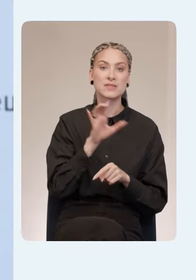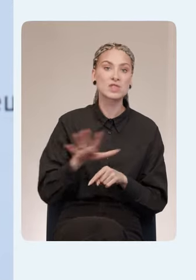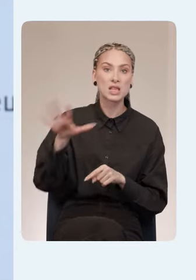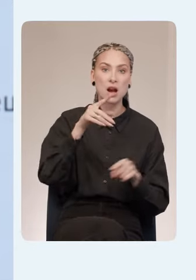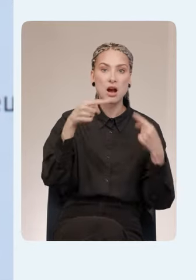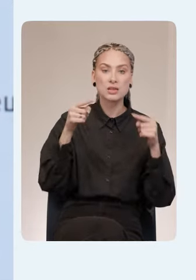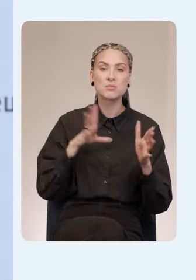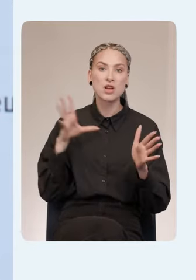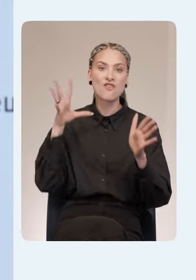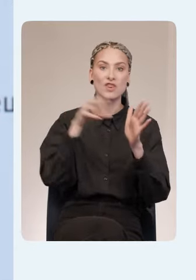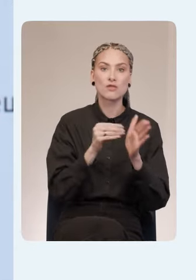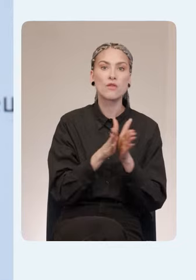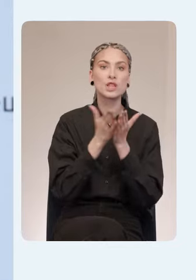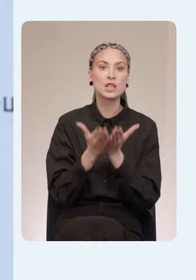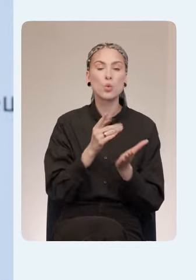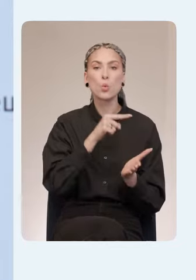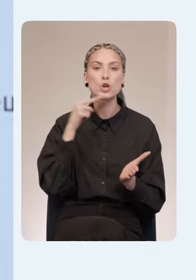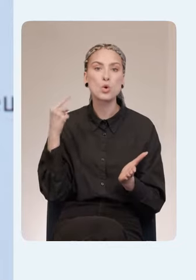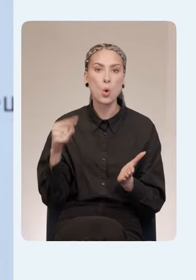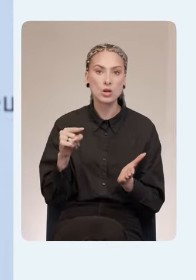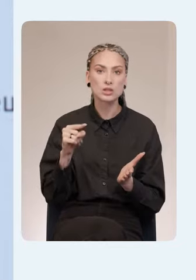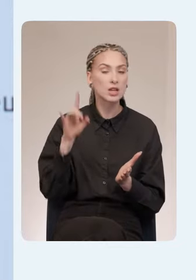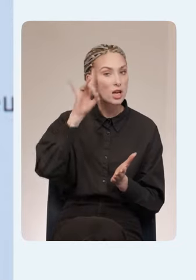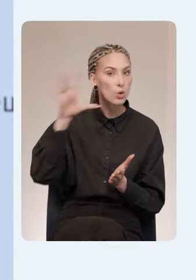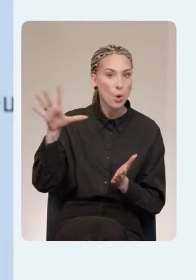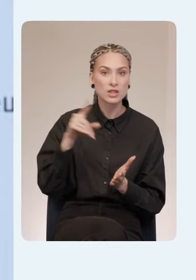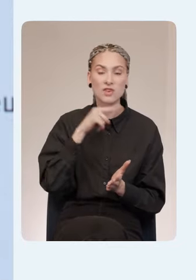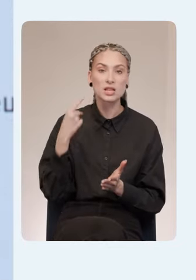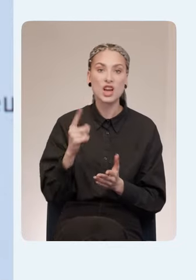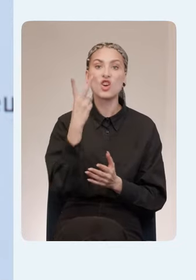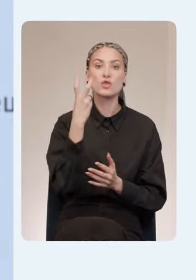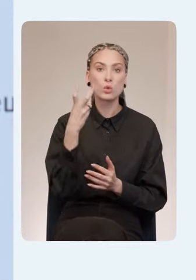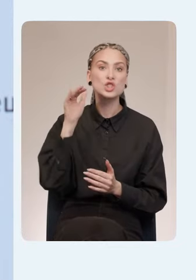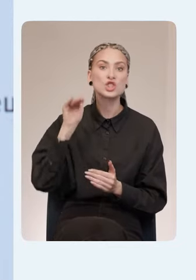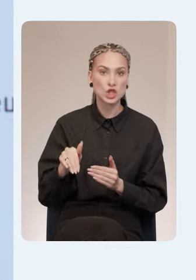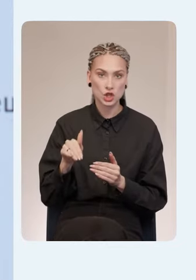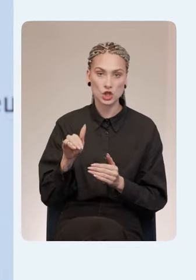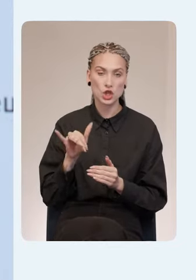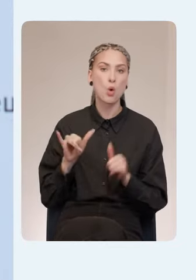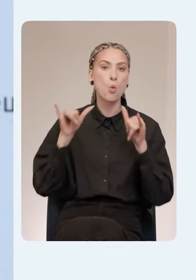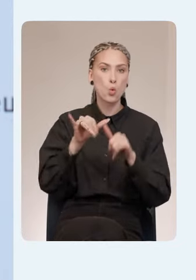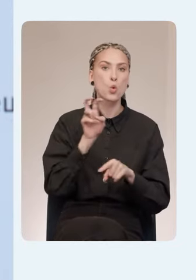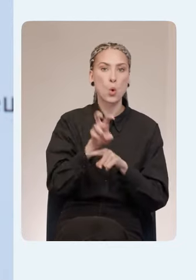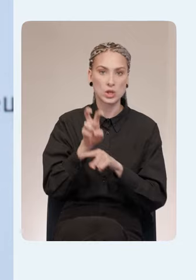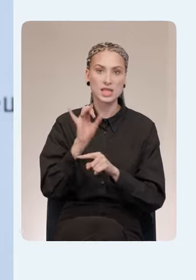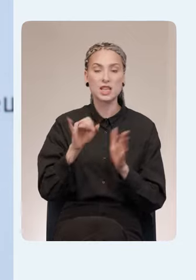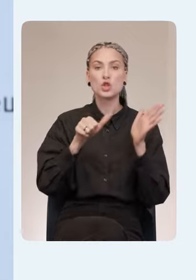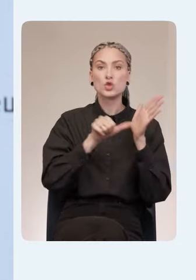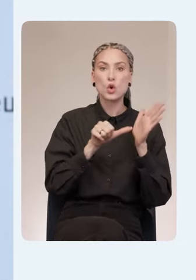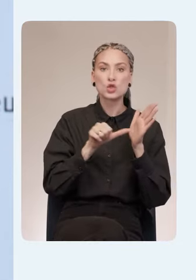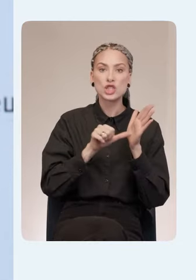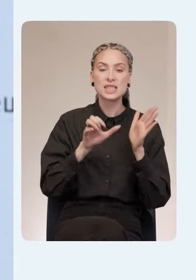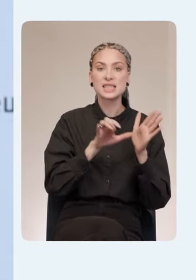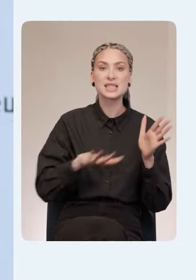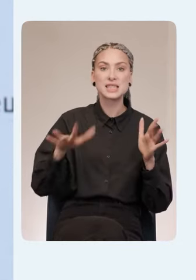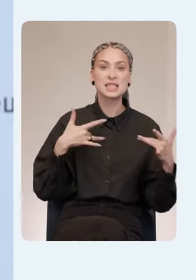что он даже вошел в Книгу рекордов России в этом году, около 200 тысяч гостей. И до шести сцен в